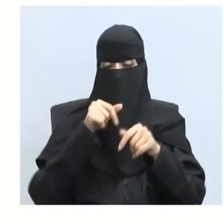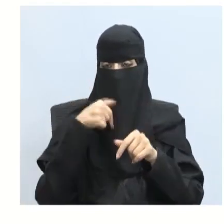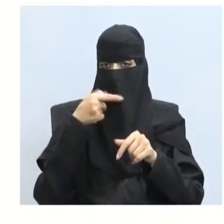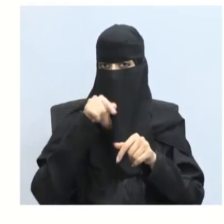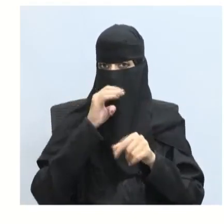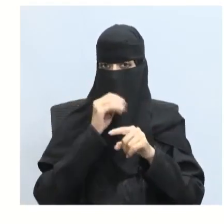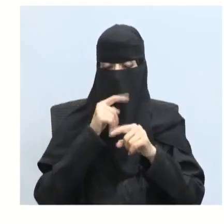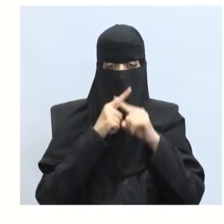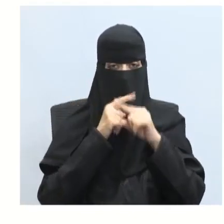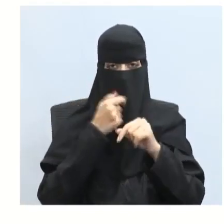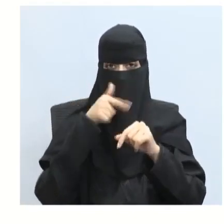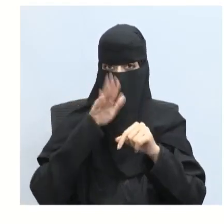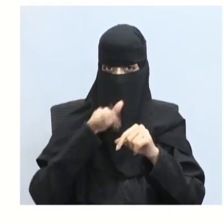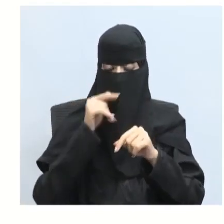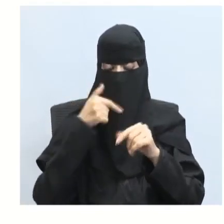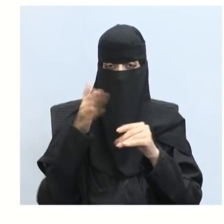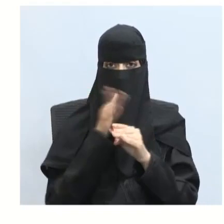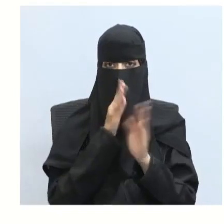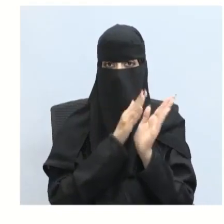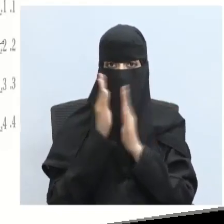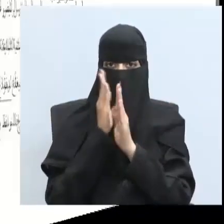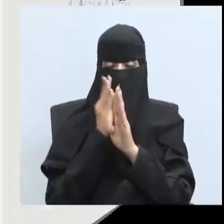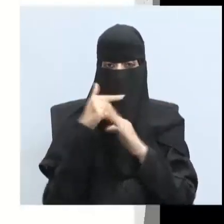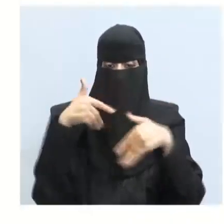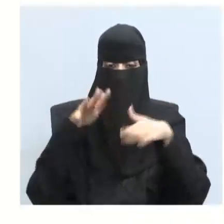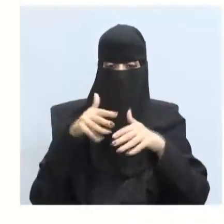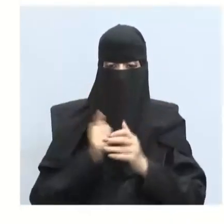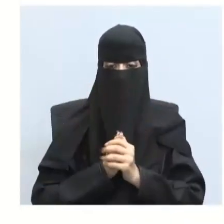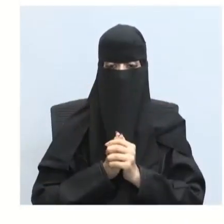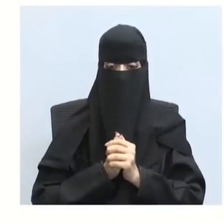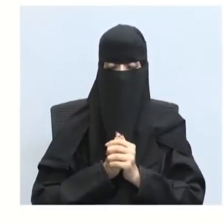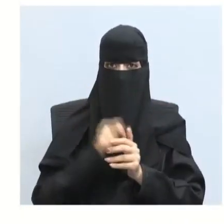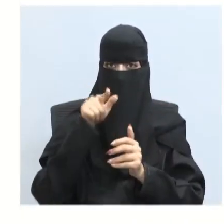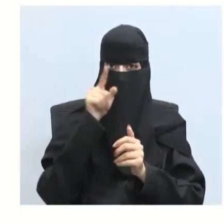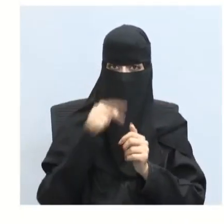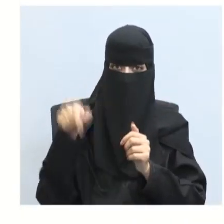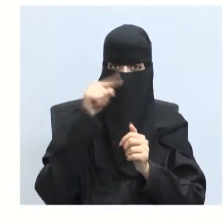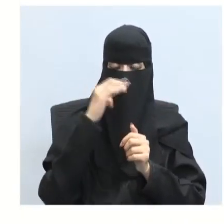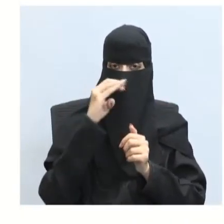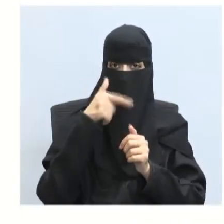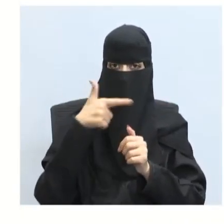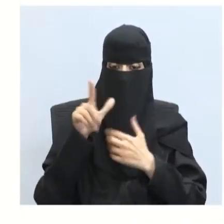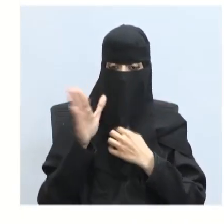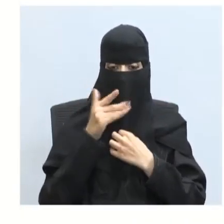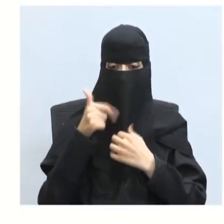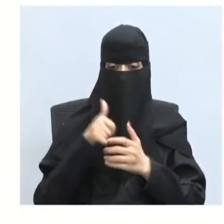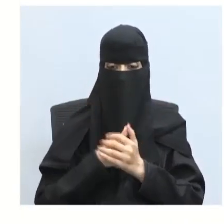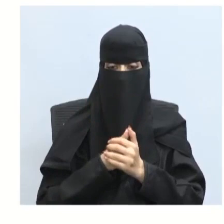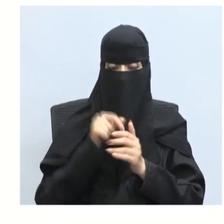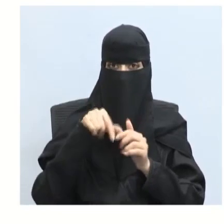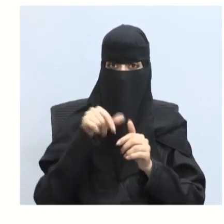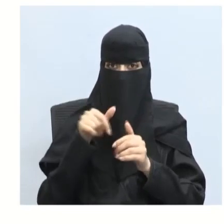شفاف نعم أحسنت هو وسط شفاف ضع دائرة حول الإجابة الصحيحة